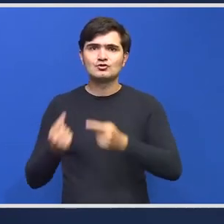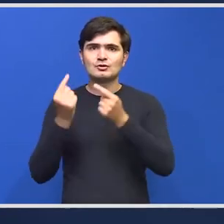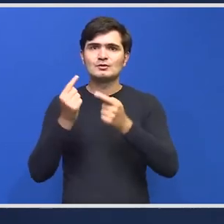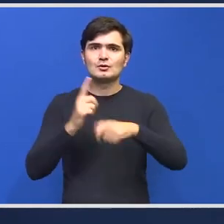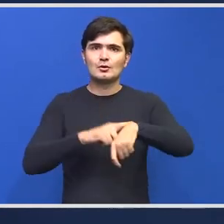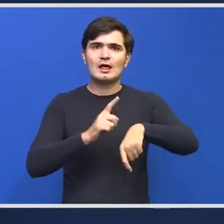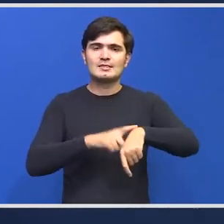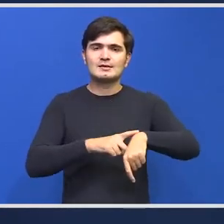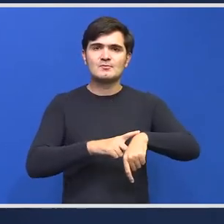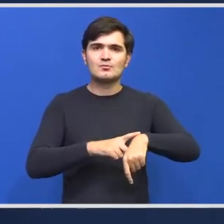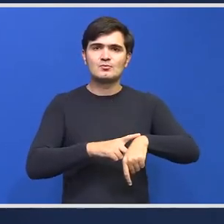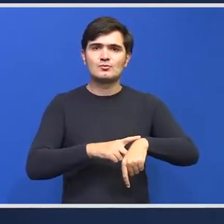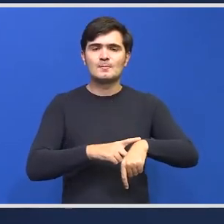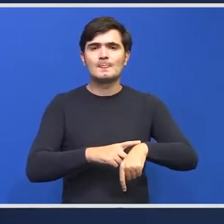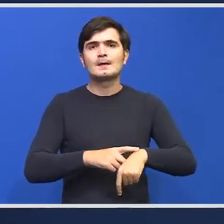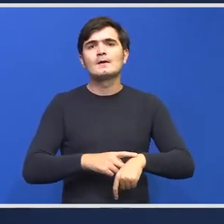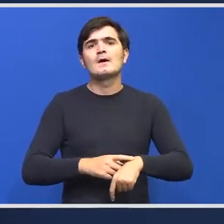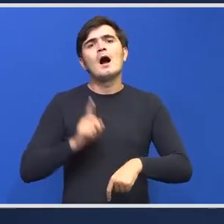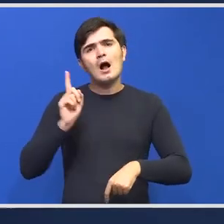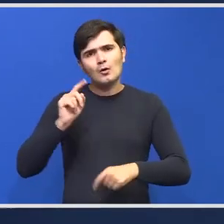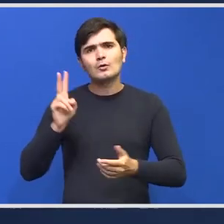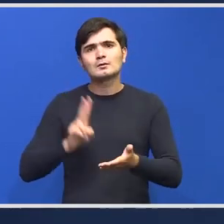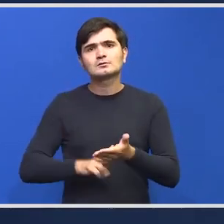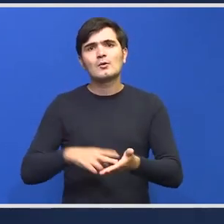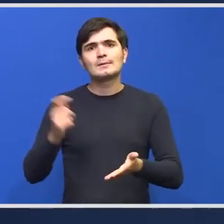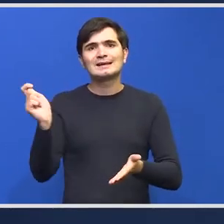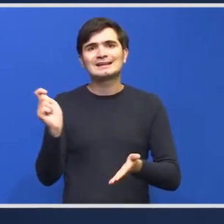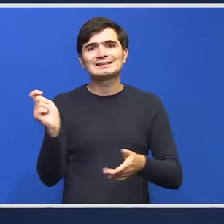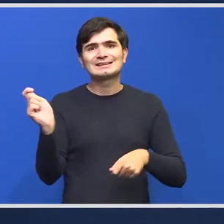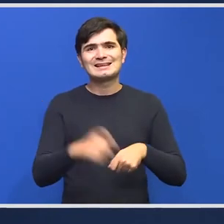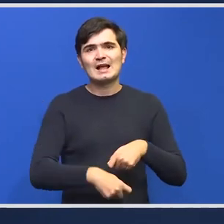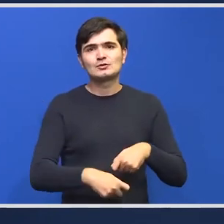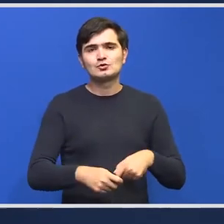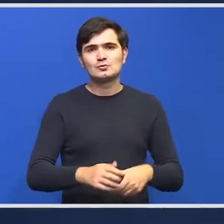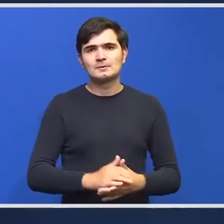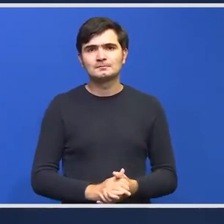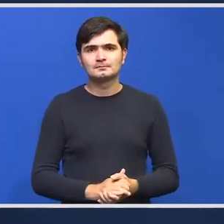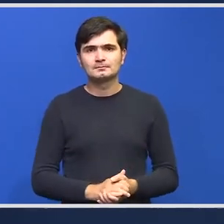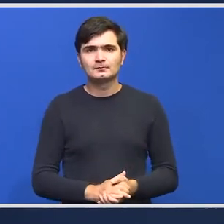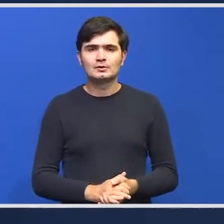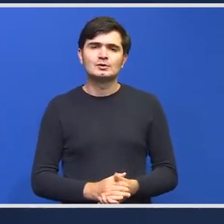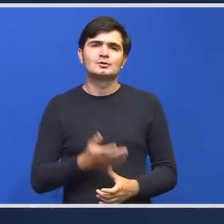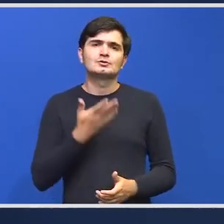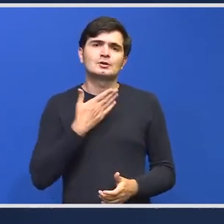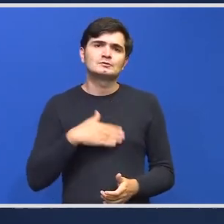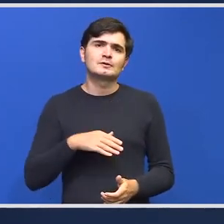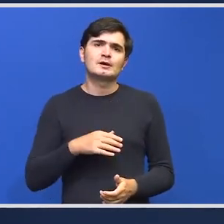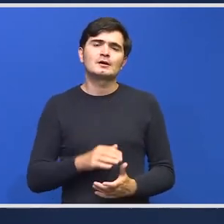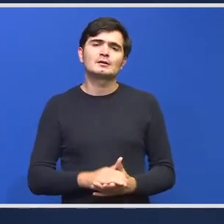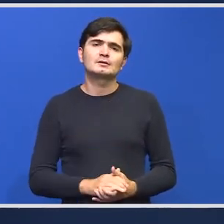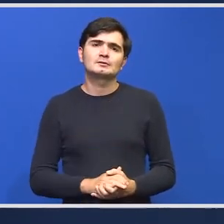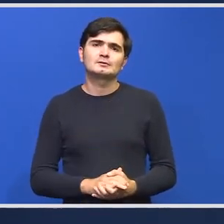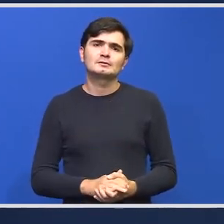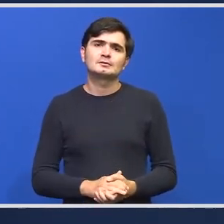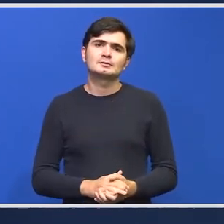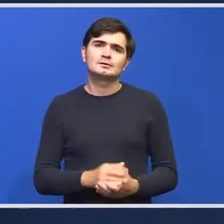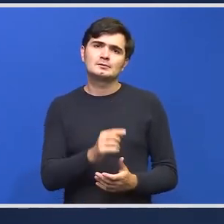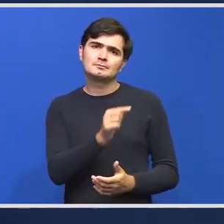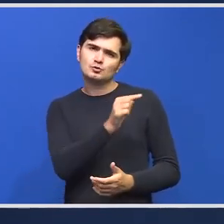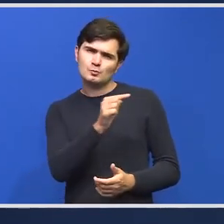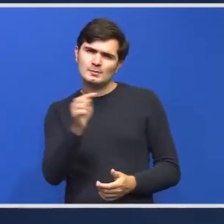în timp util au fost aplicate sancțiuni ce aș vrea să să fie